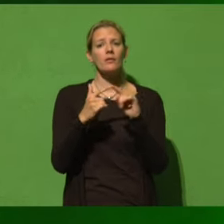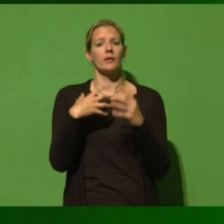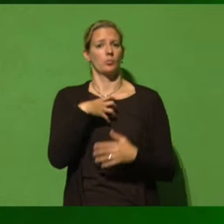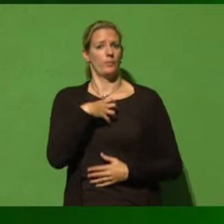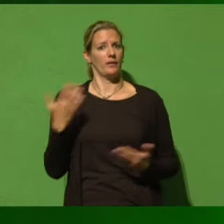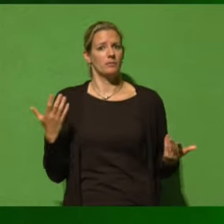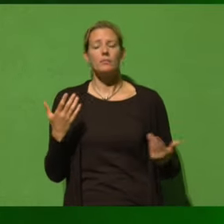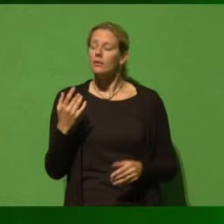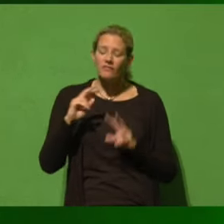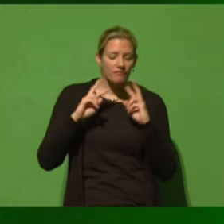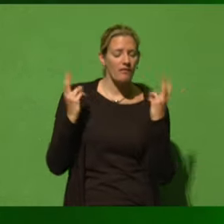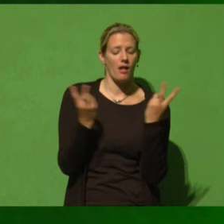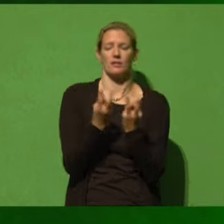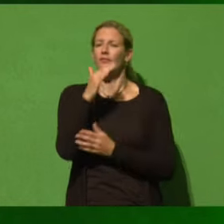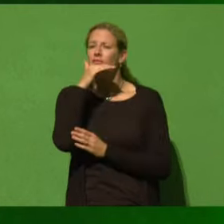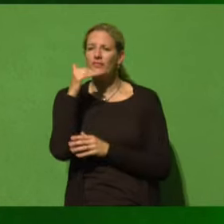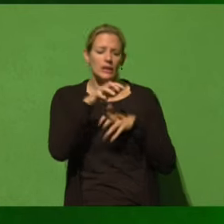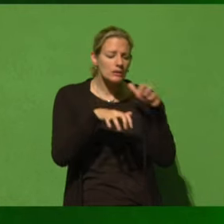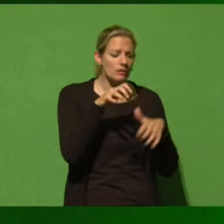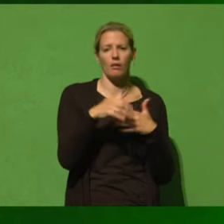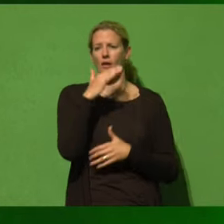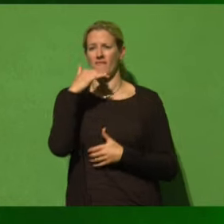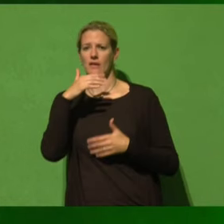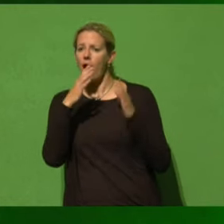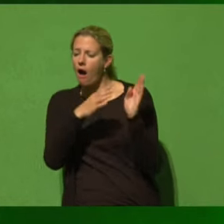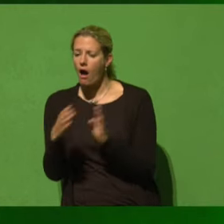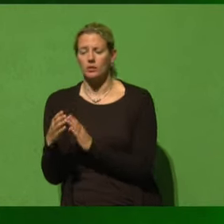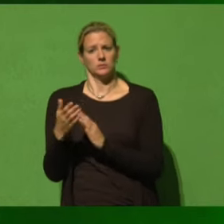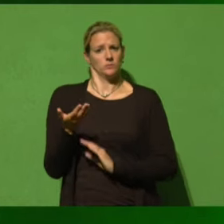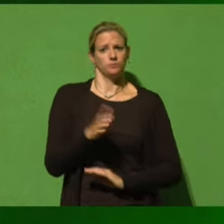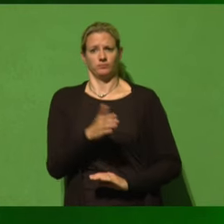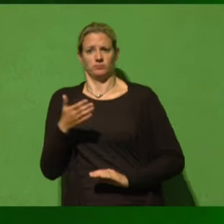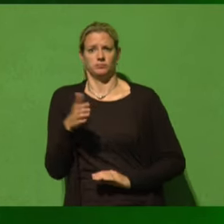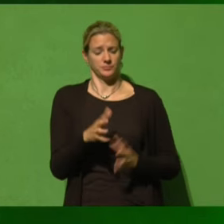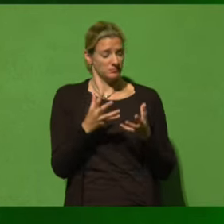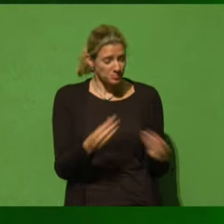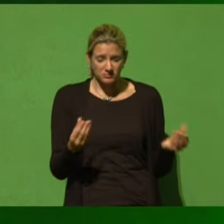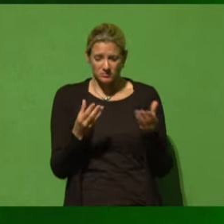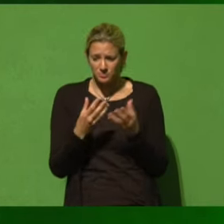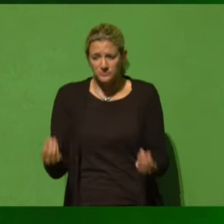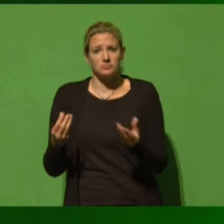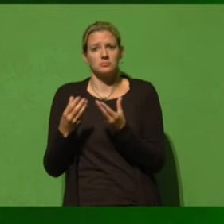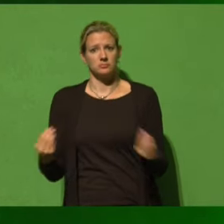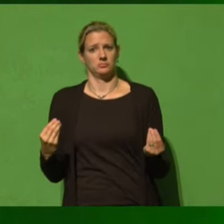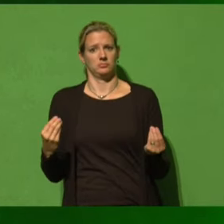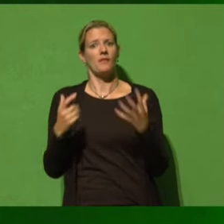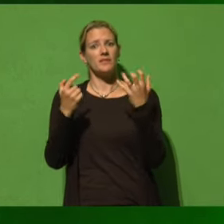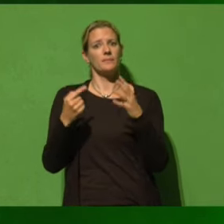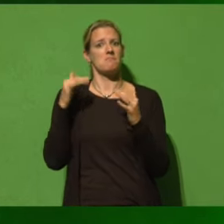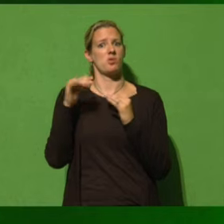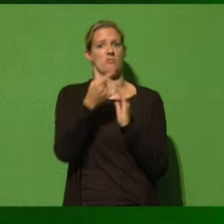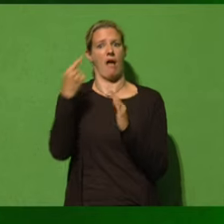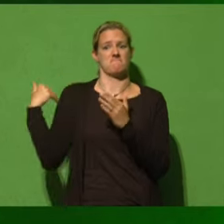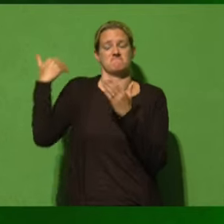Aussterbekatastrophe. Im Moment sterben weltweit so viele Arten aus, wie seit 70 Millionen Jahren nicht mehr.